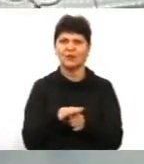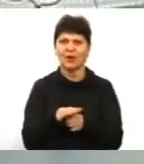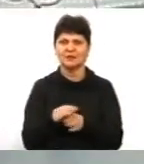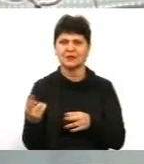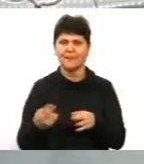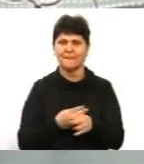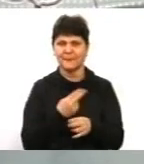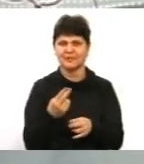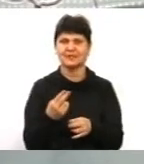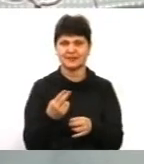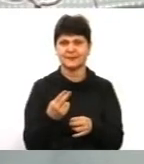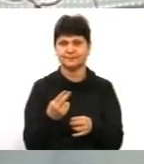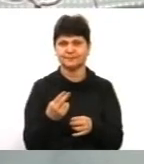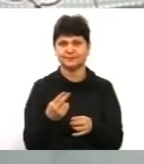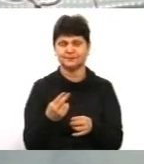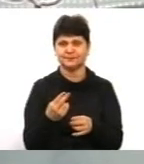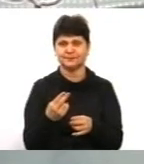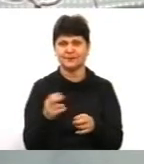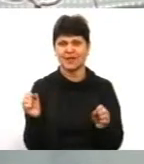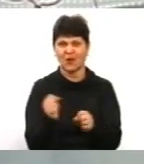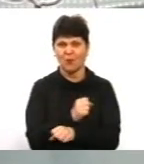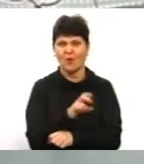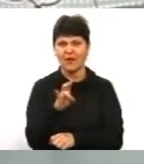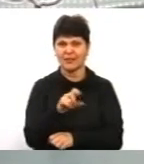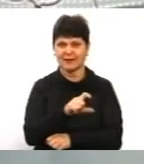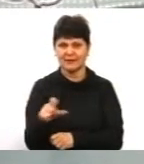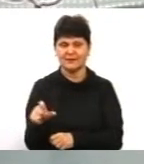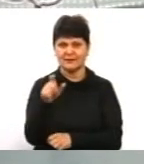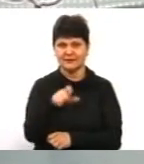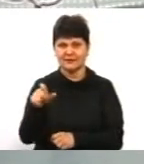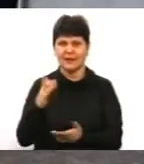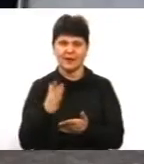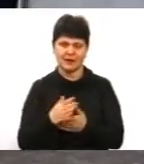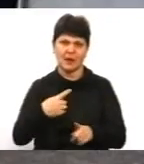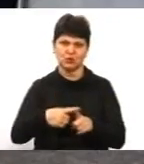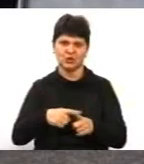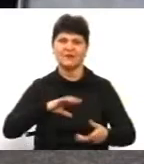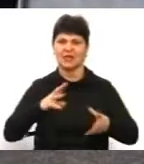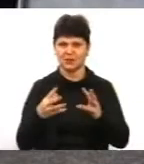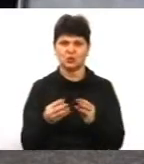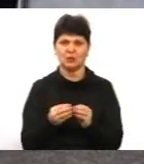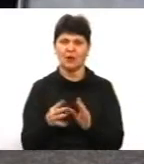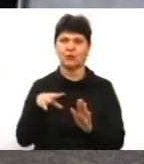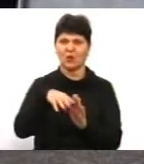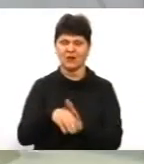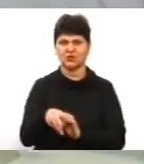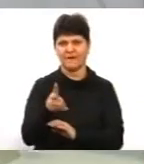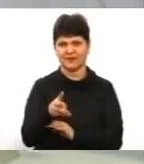травмованих. Тобто є позитивний результат у запровадження швидкісного режиму.